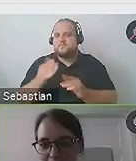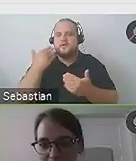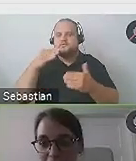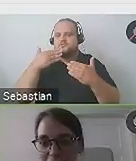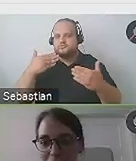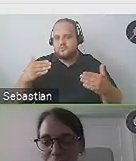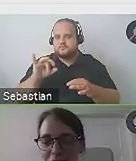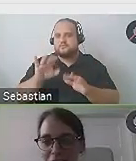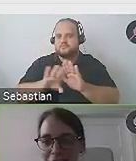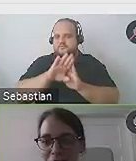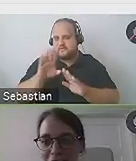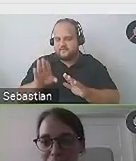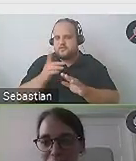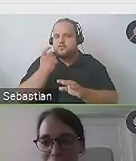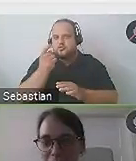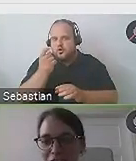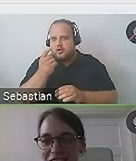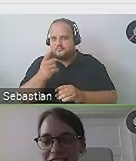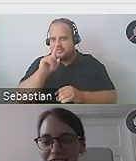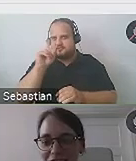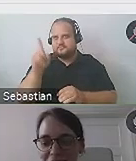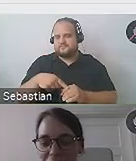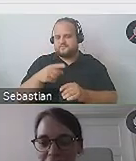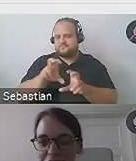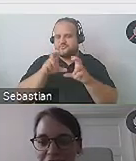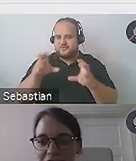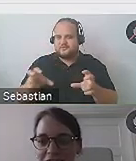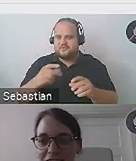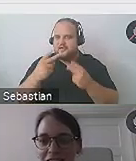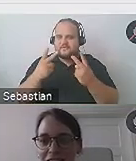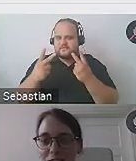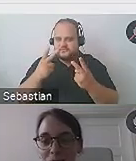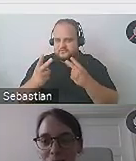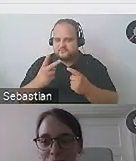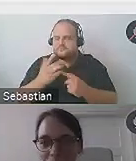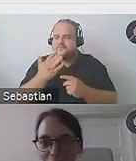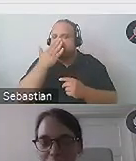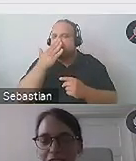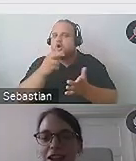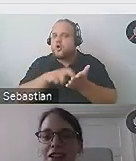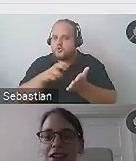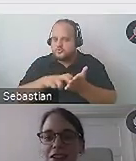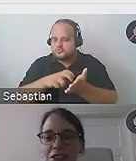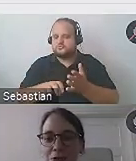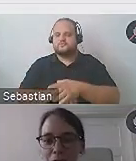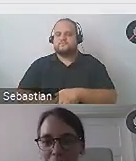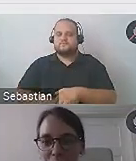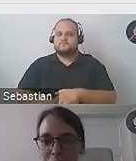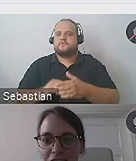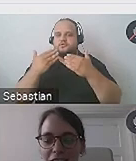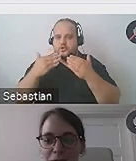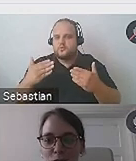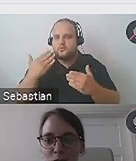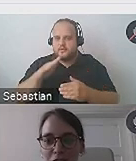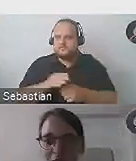przedstawienie, przybliżenie nam w tym ekspresowym czasie najważniejszych zagadnień dostępności cyfrowej. Dziękujemy bardzo